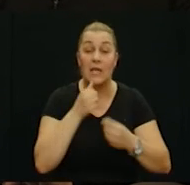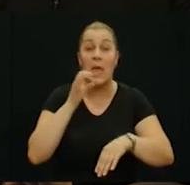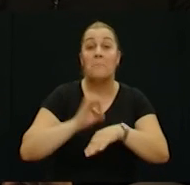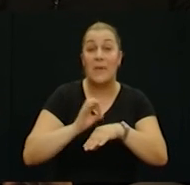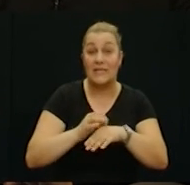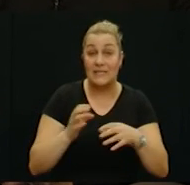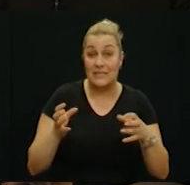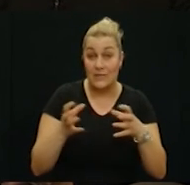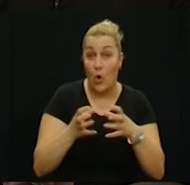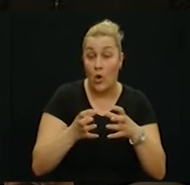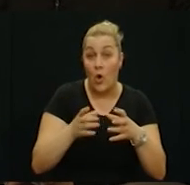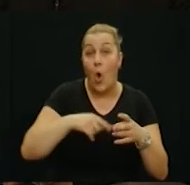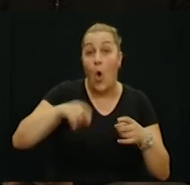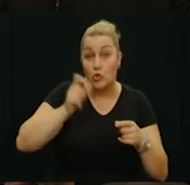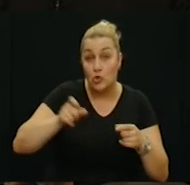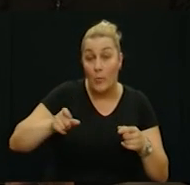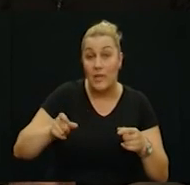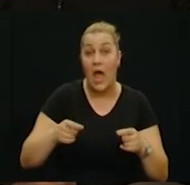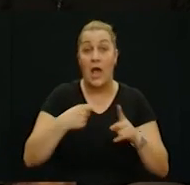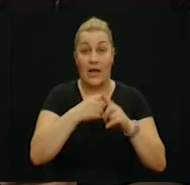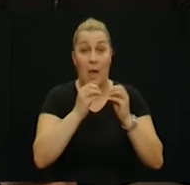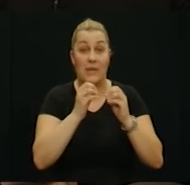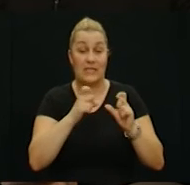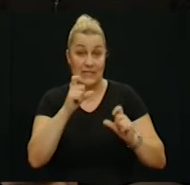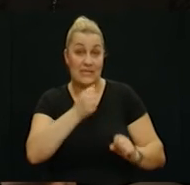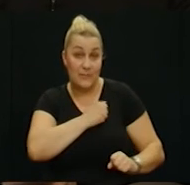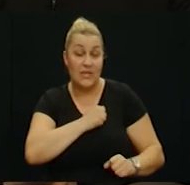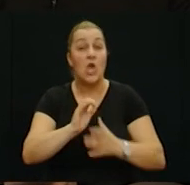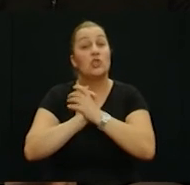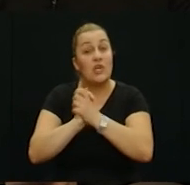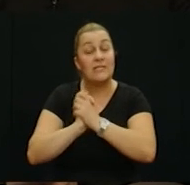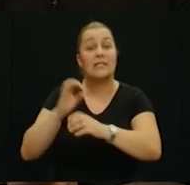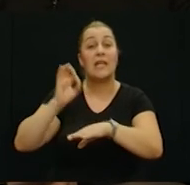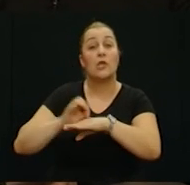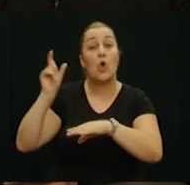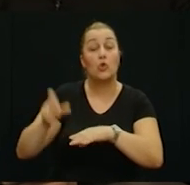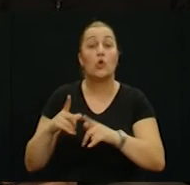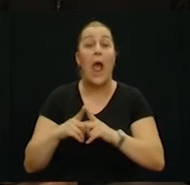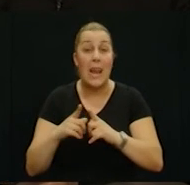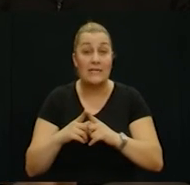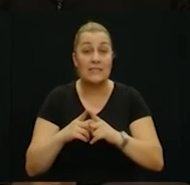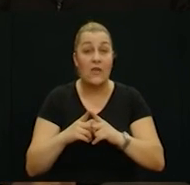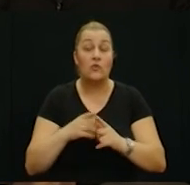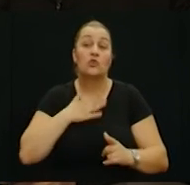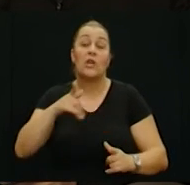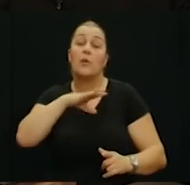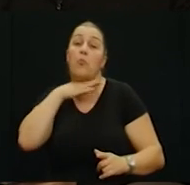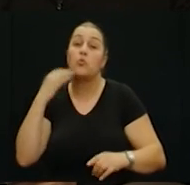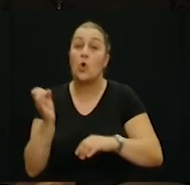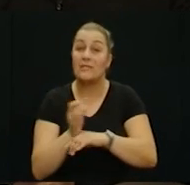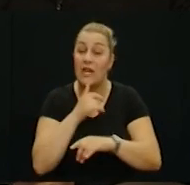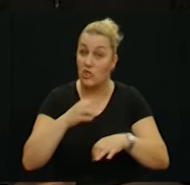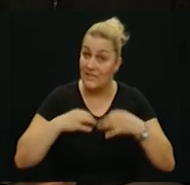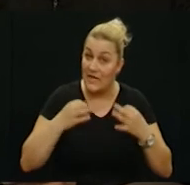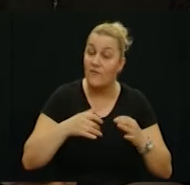medicinskog osoblja i svih nas iz Spitskog KBC-a čestite te doktoru Aleksijeviću za želite mu puno sreće